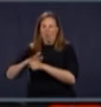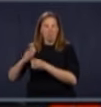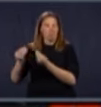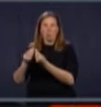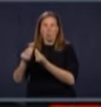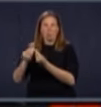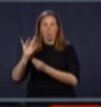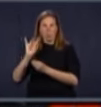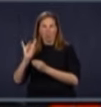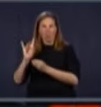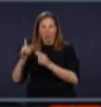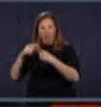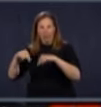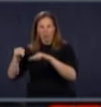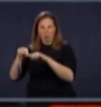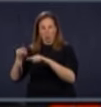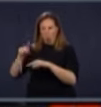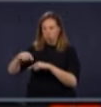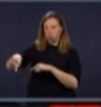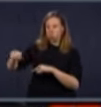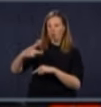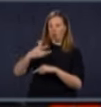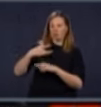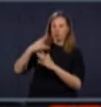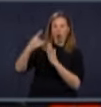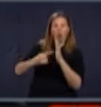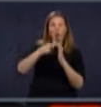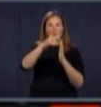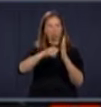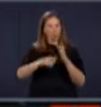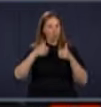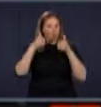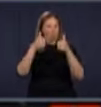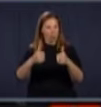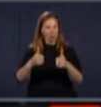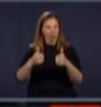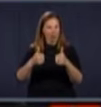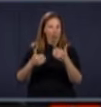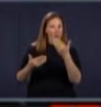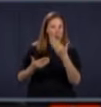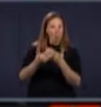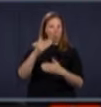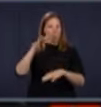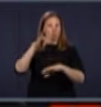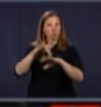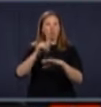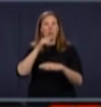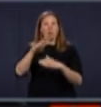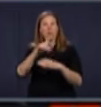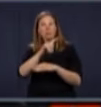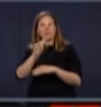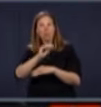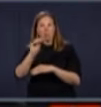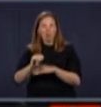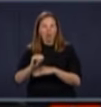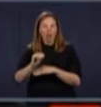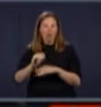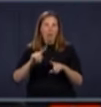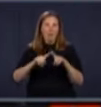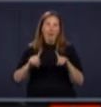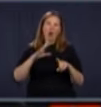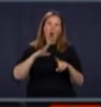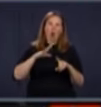-là vont aller bon train. La reprise des chirurgies va tendre vers le 100 %. Évidemment, il y des régions